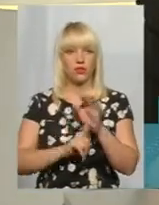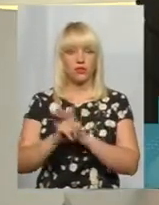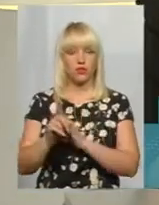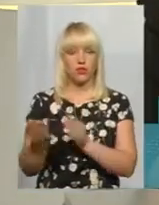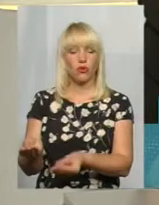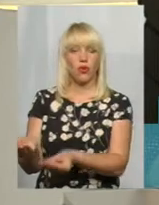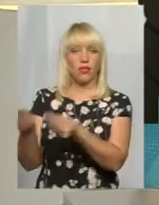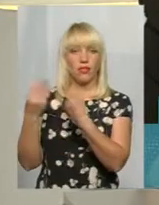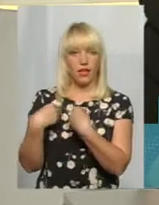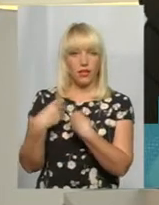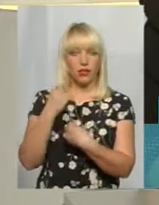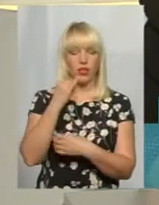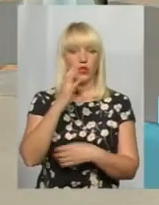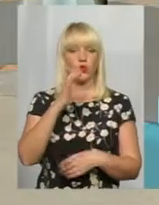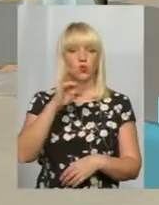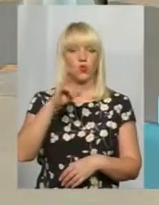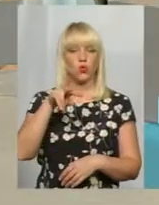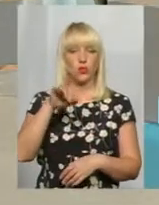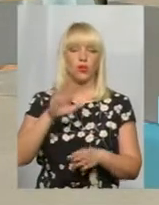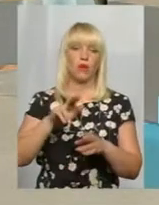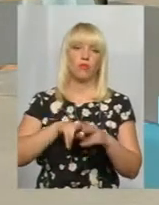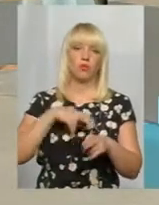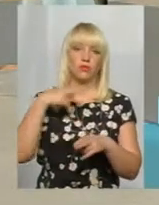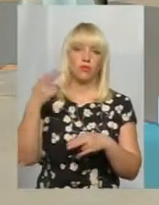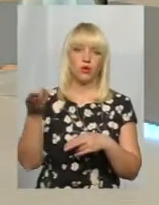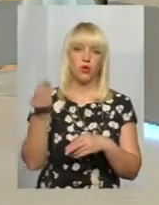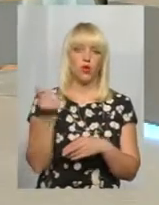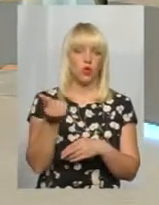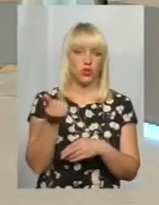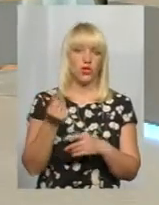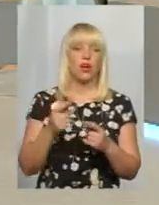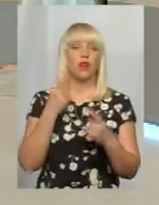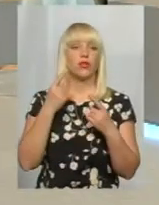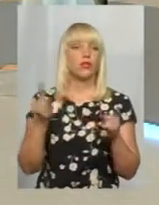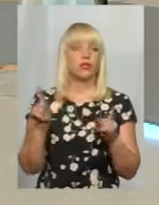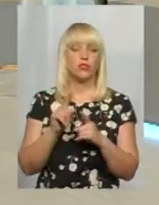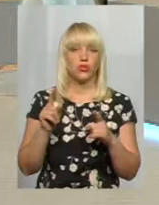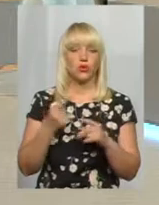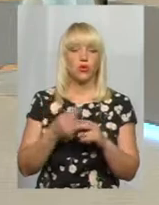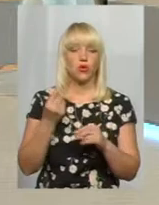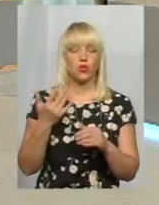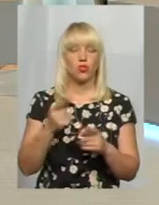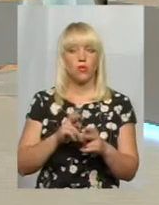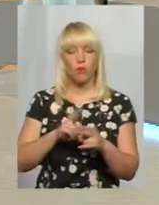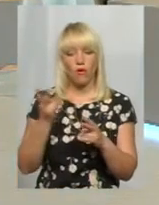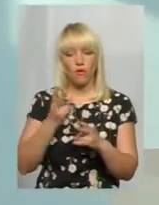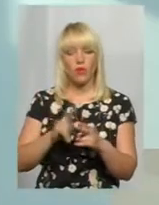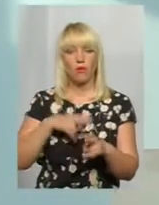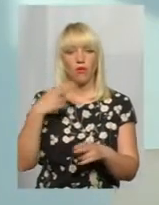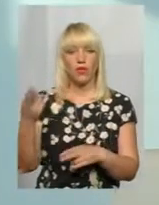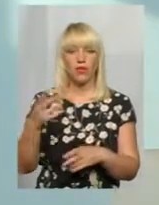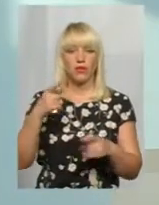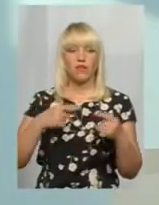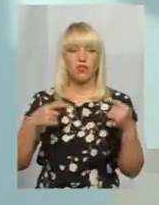видається інсулін, а потім повертаються гроші. І єдине, що ці гроші мають повертатися вчасно, там, два рази на